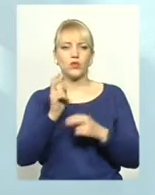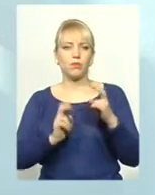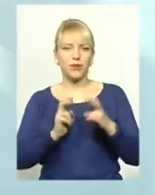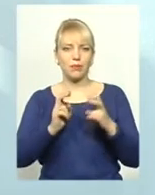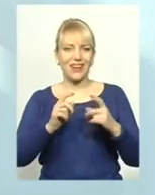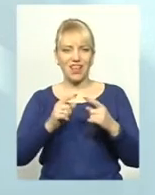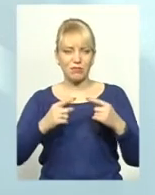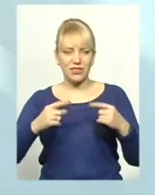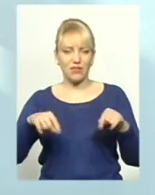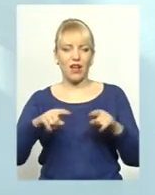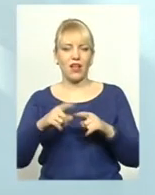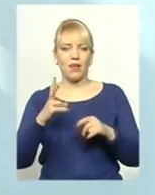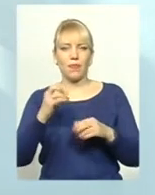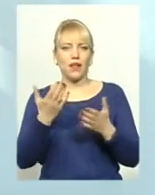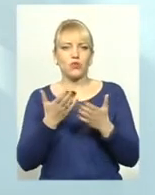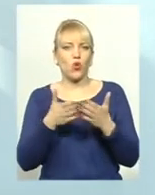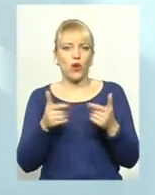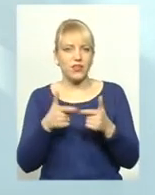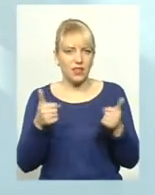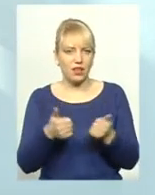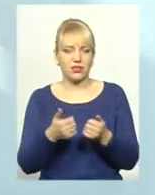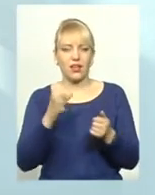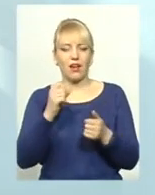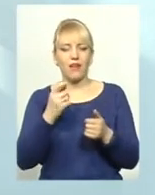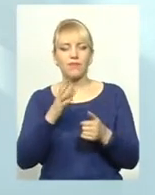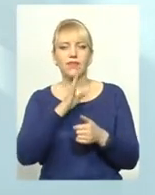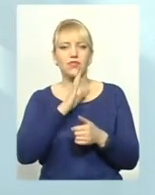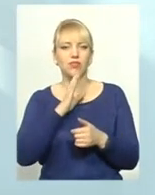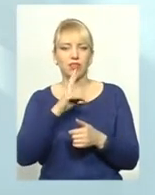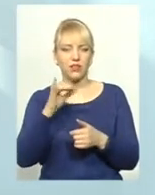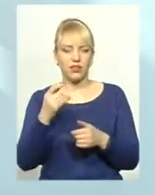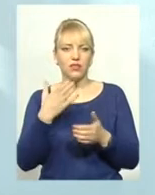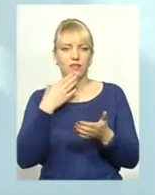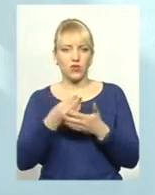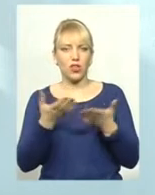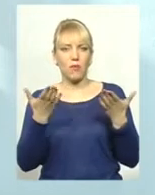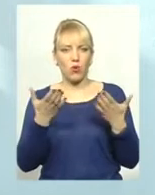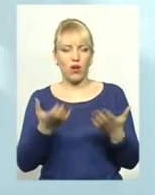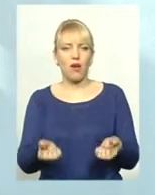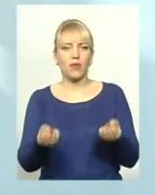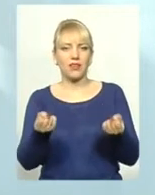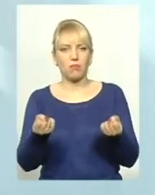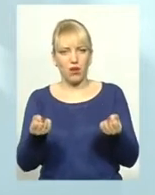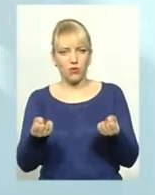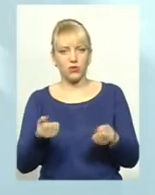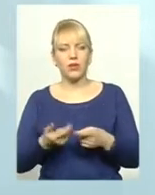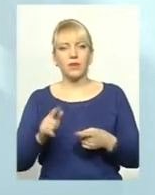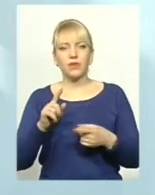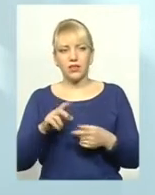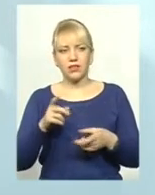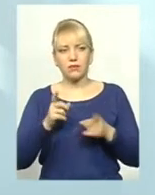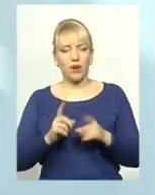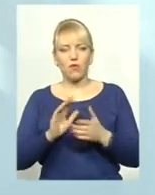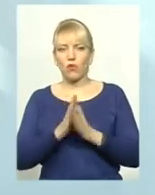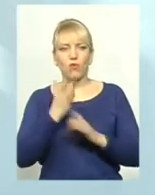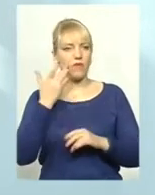а саме на плечах цих жінок, які своїми руками сьогодні його тримають і рятують цих тварин. Справді, умови не з